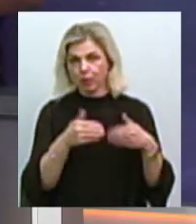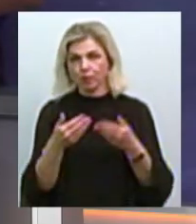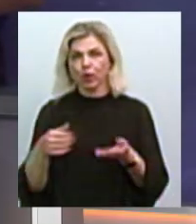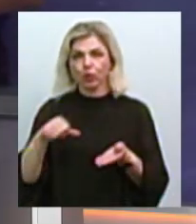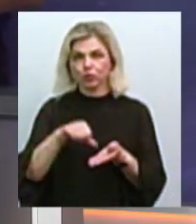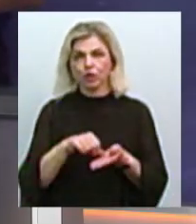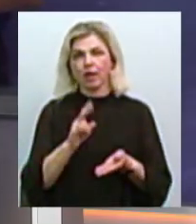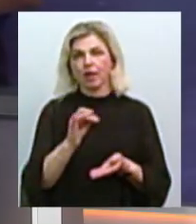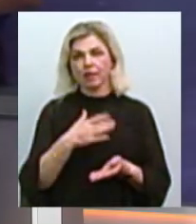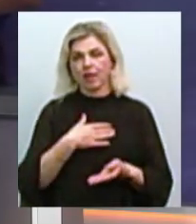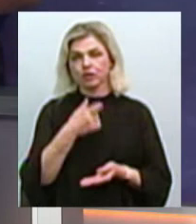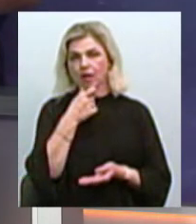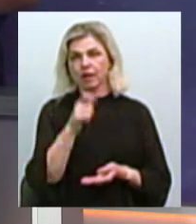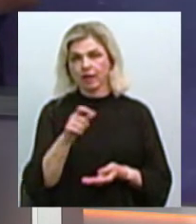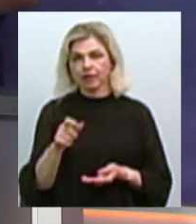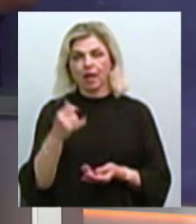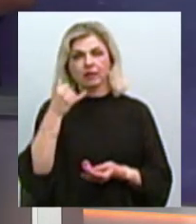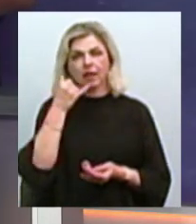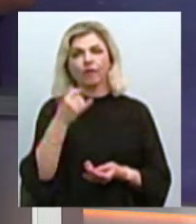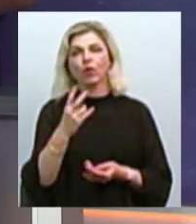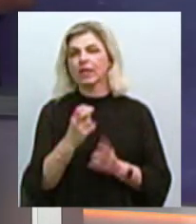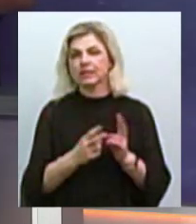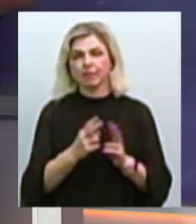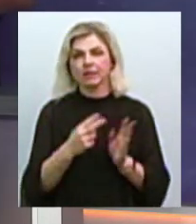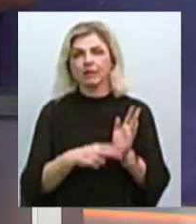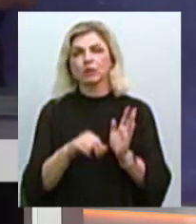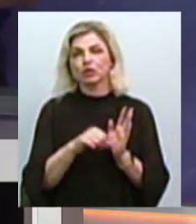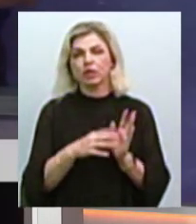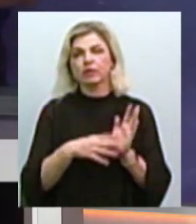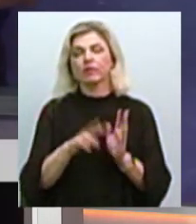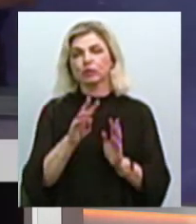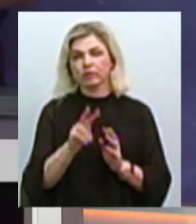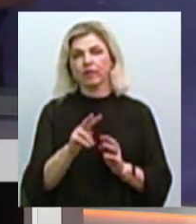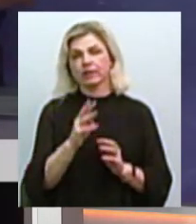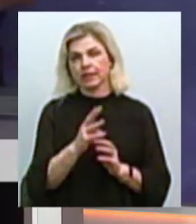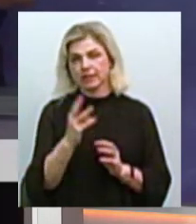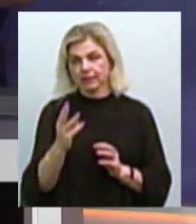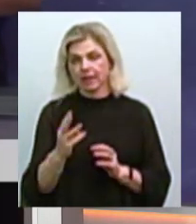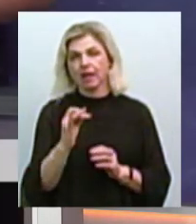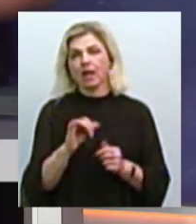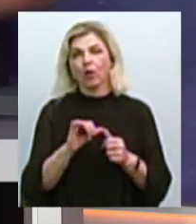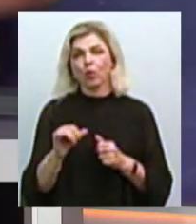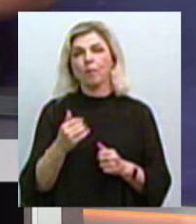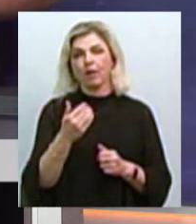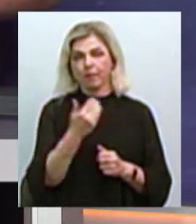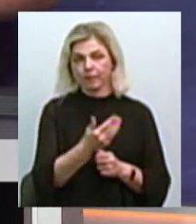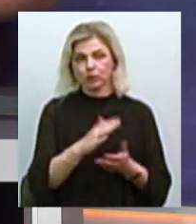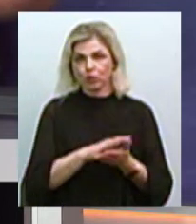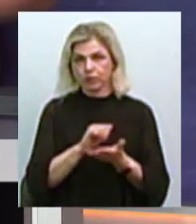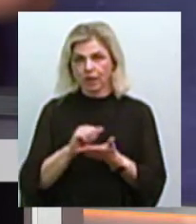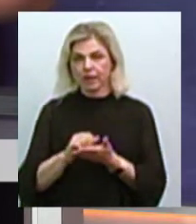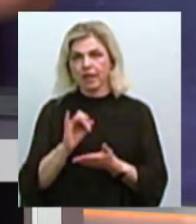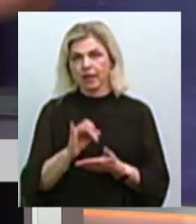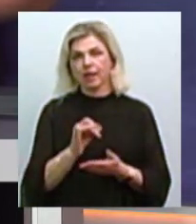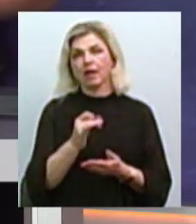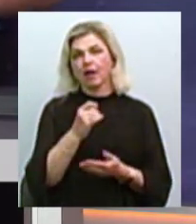розмови і нашим глядачам. Сам телефон в студії незмінний 76 92 33. Крім мене і глядачів, запитання гостю зможуть поставити